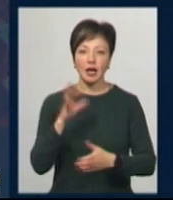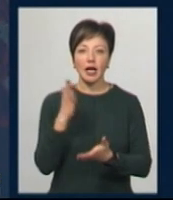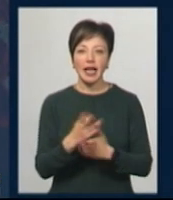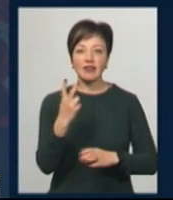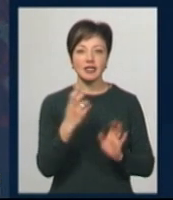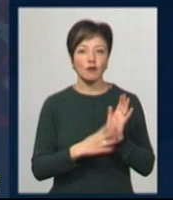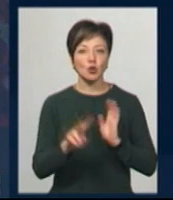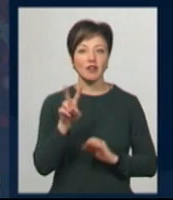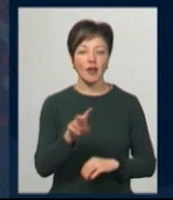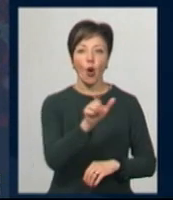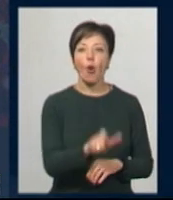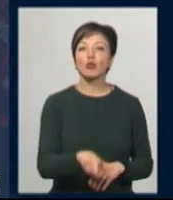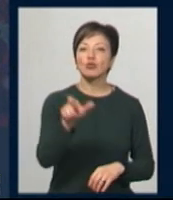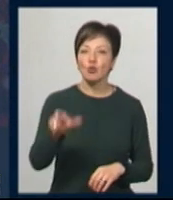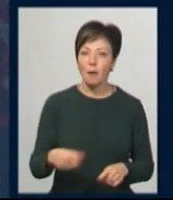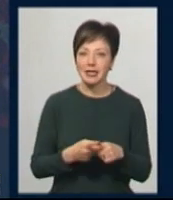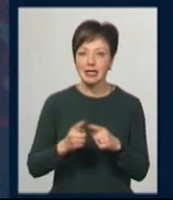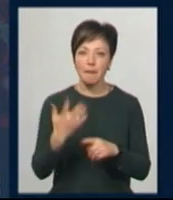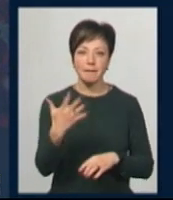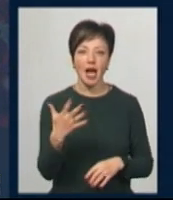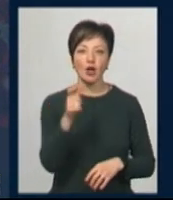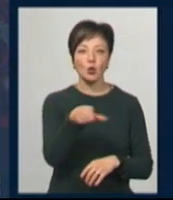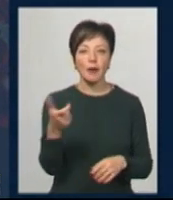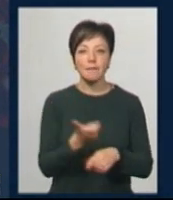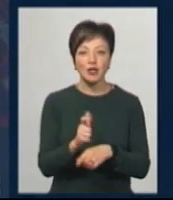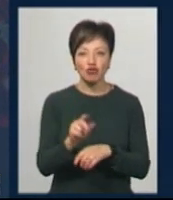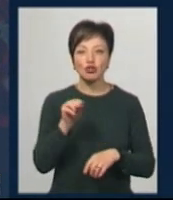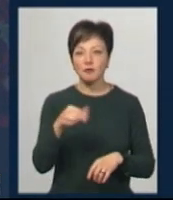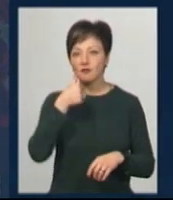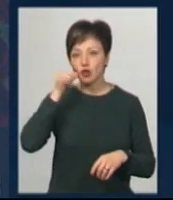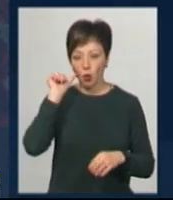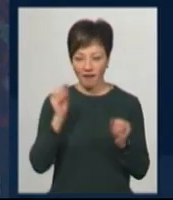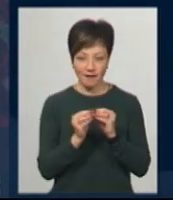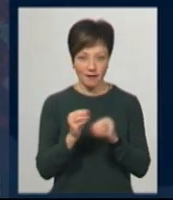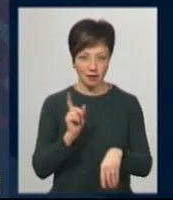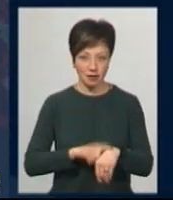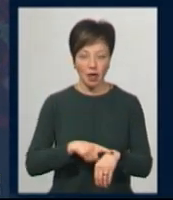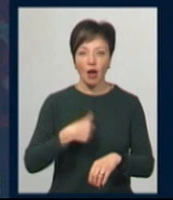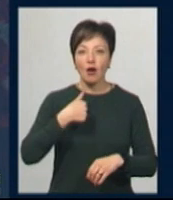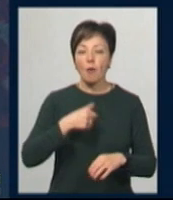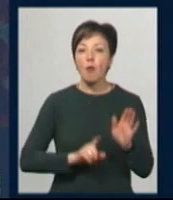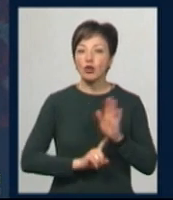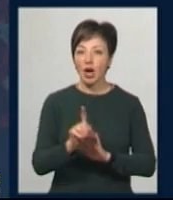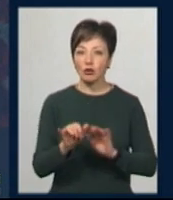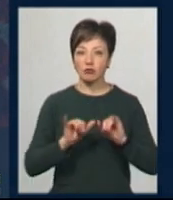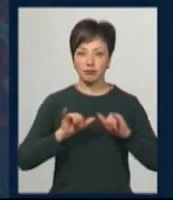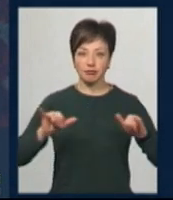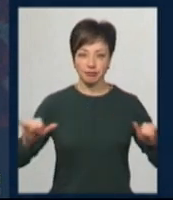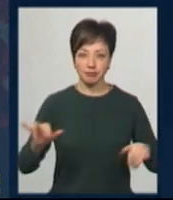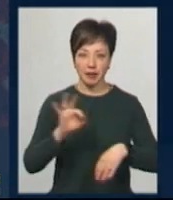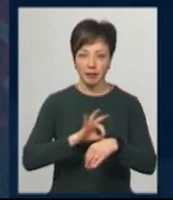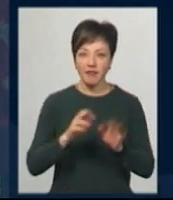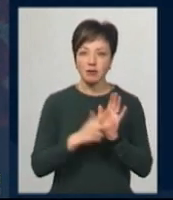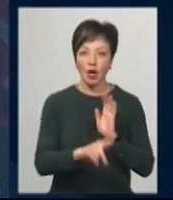292 особи. Це на 5 осіб більше, ніж вчора на цю саму годину. Від початку пандемії на Хмельниччині 80